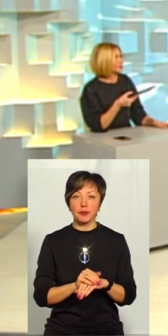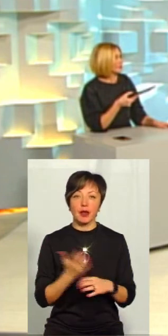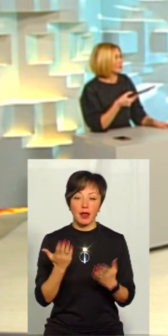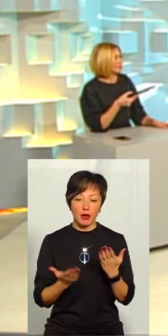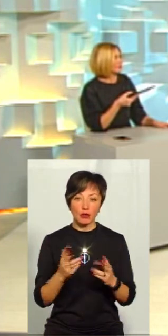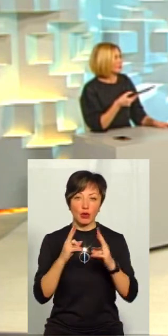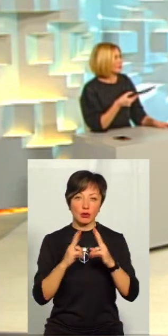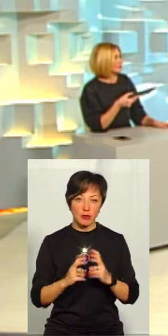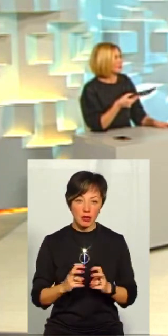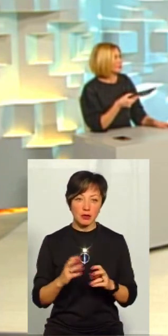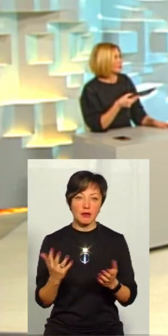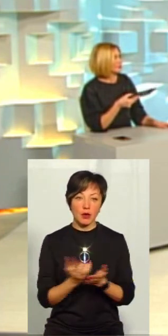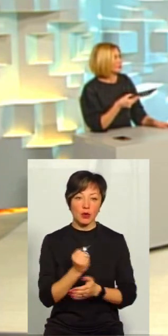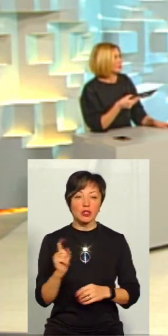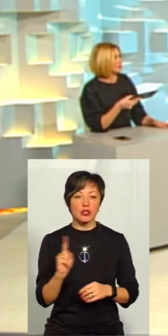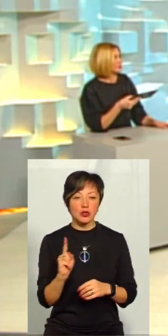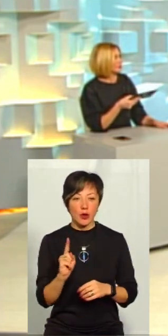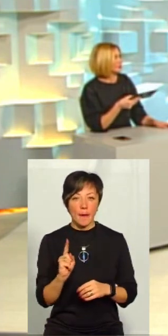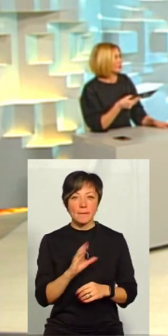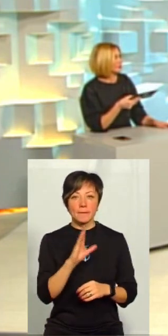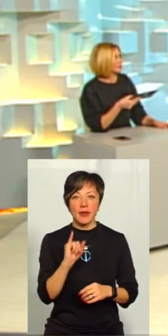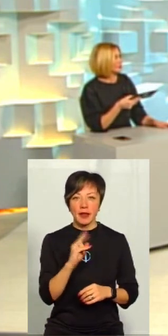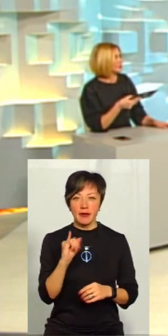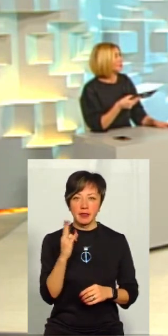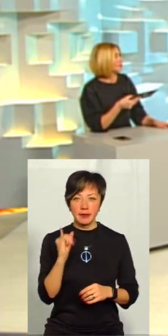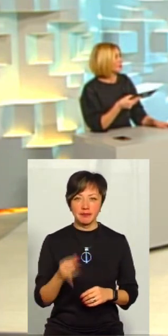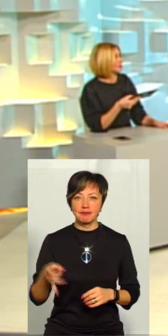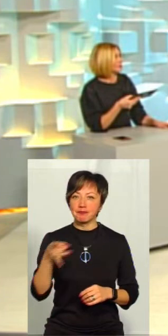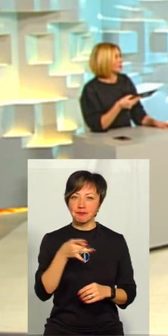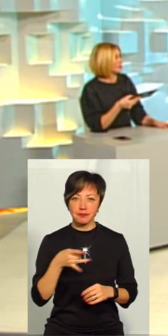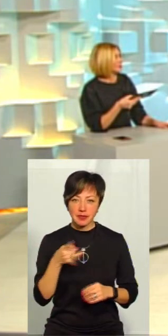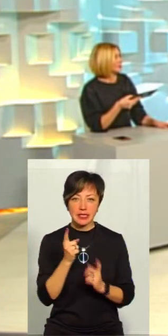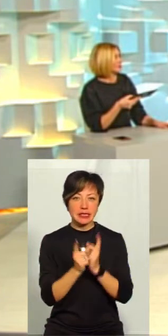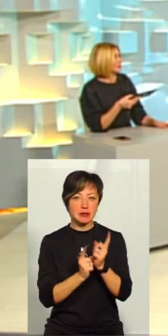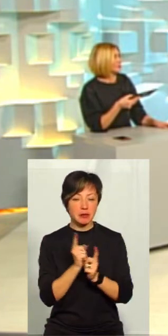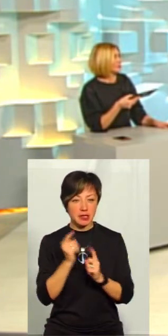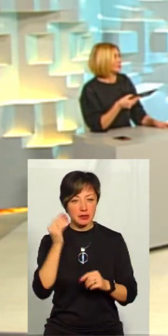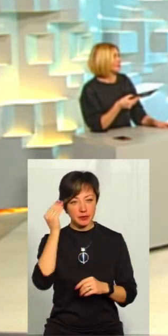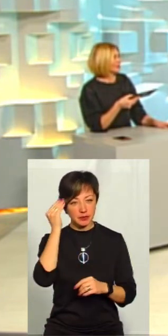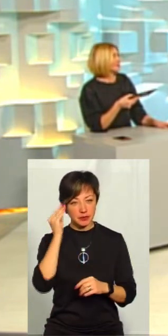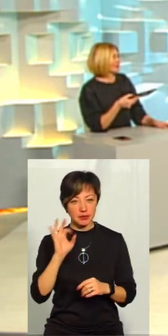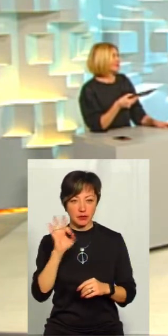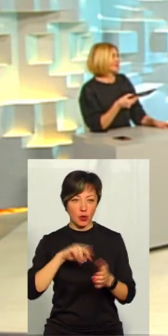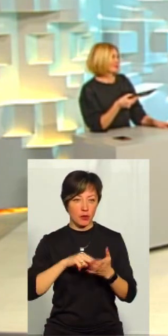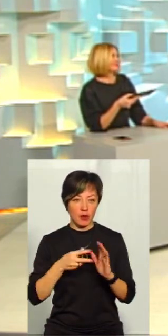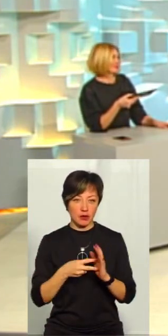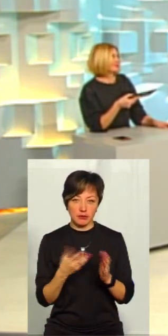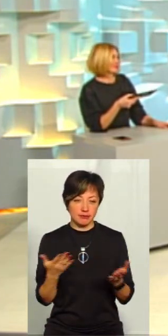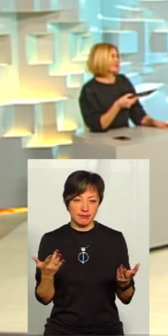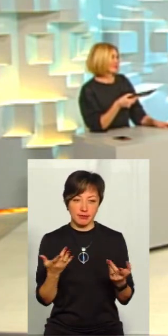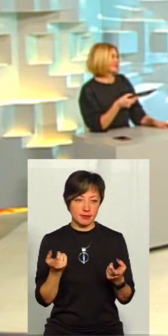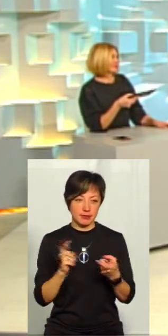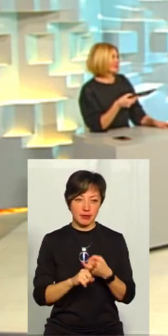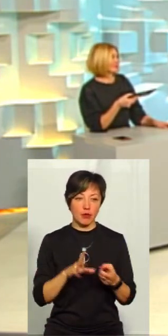розбиратись, виходить, що саме Віньковецького району зміни з точки зору змін в плані, вони не